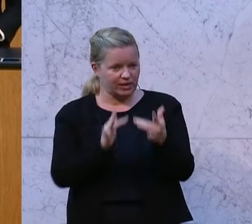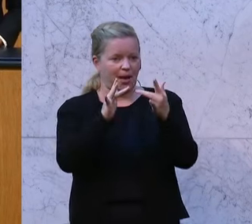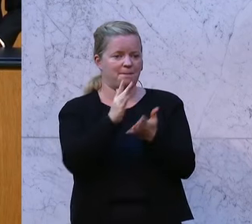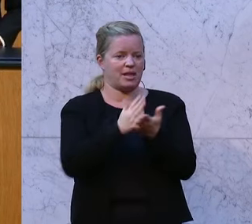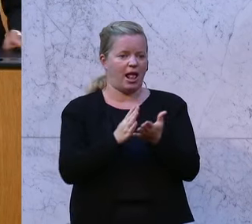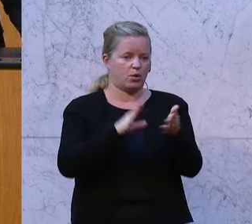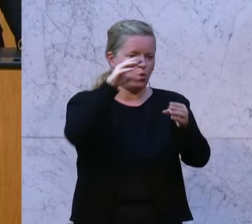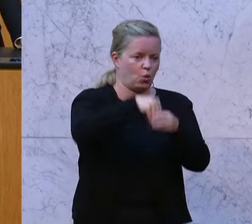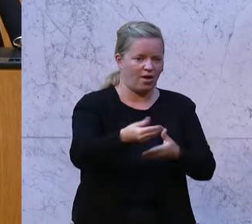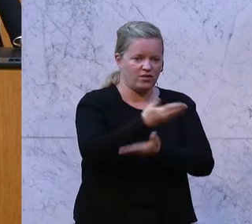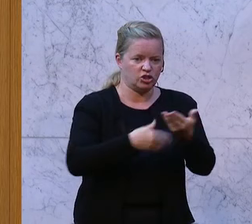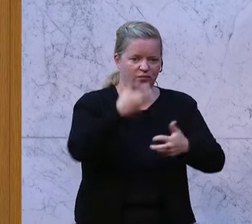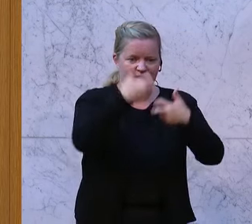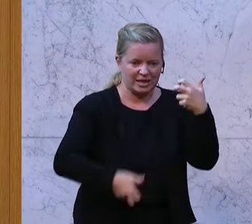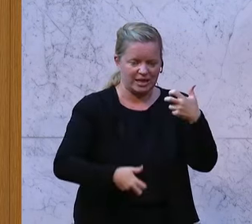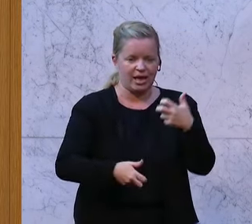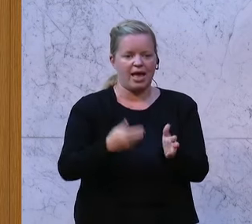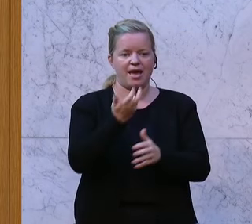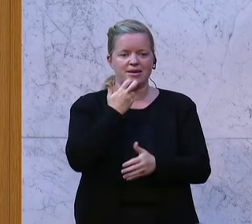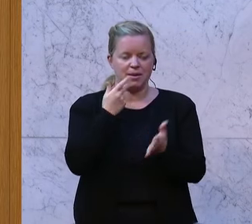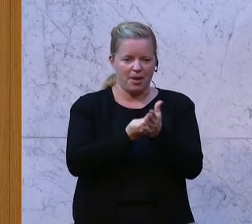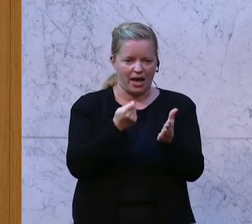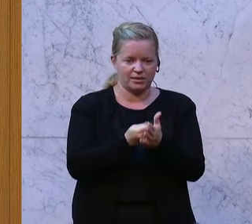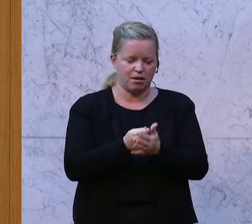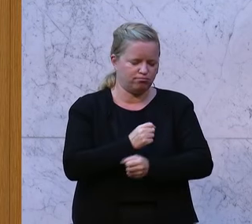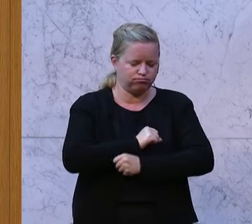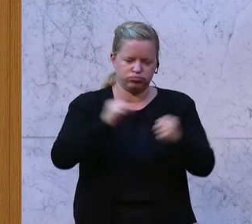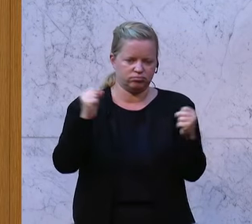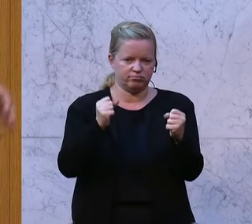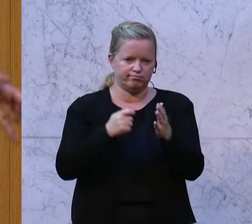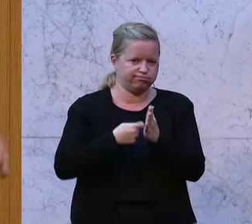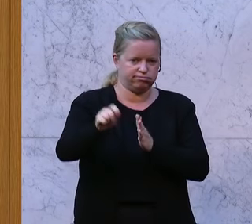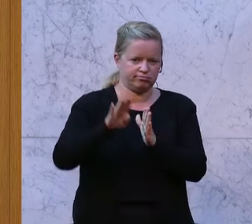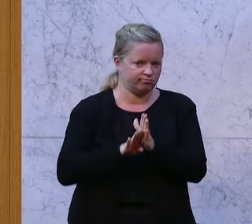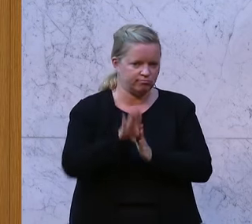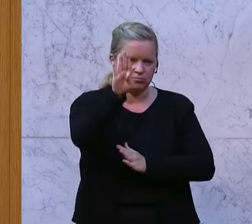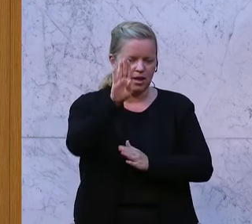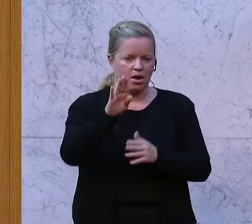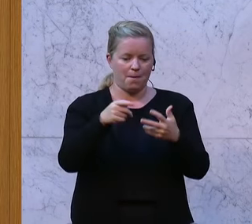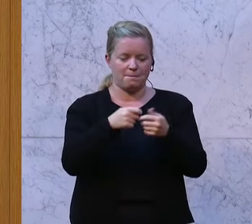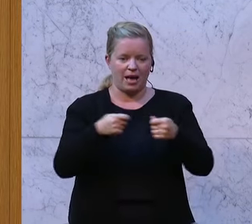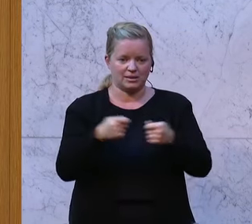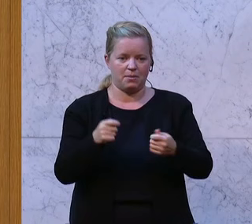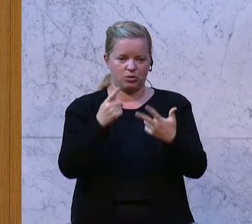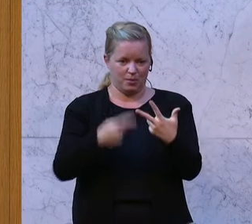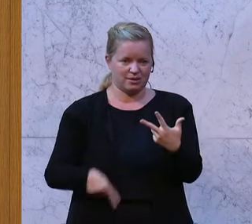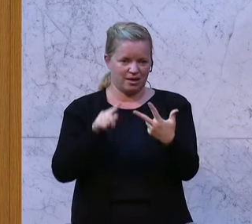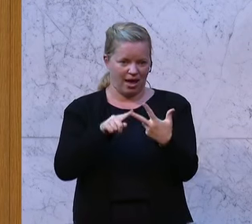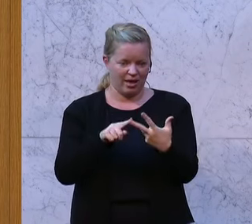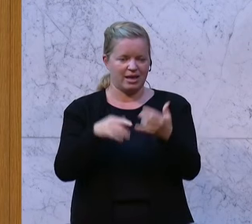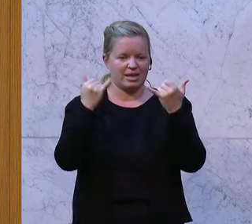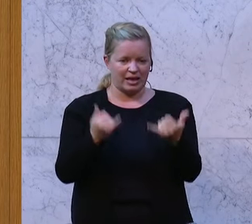diesem Wirtschaftskrieg, der die Energiepreise erst so richtig explodieren hat lassen. Und Maßnahme Nummer 3, beenden Sie endlich